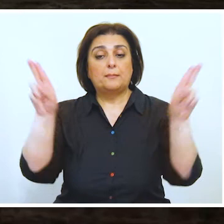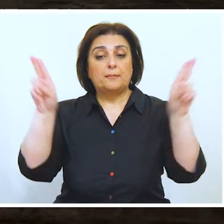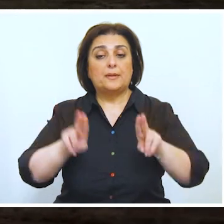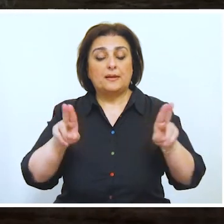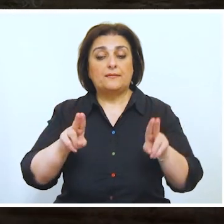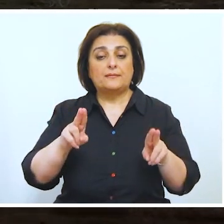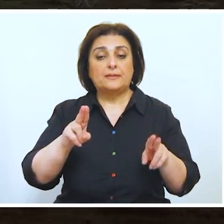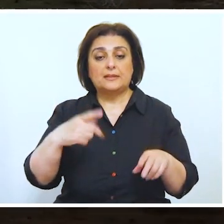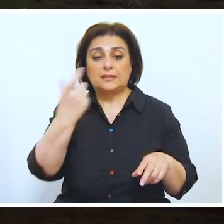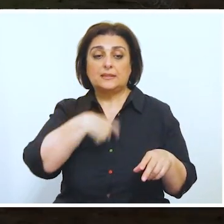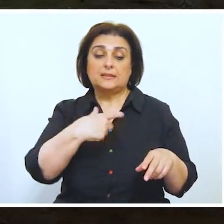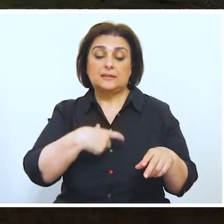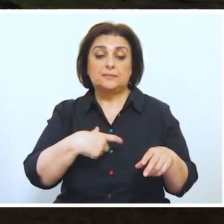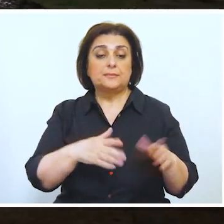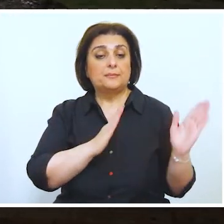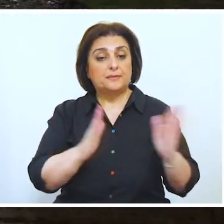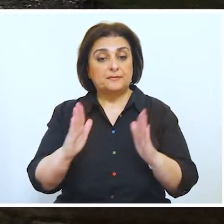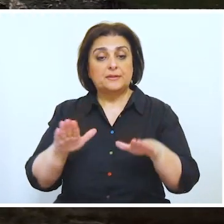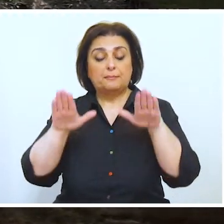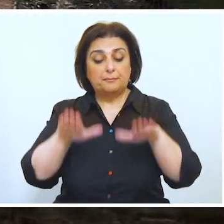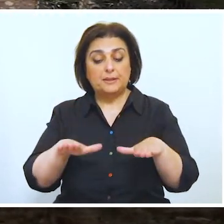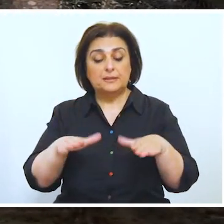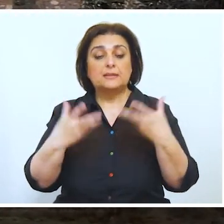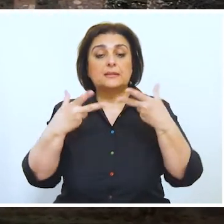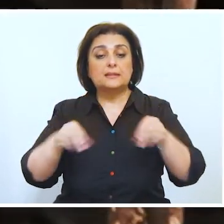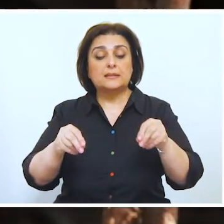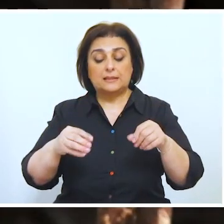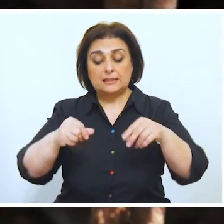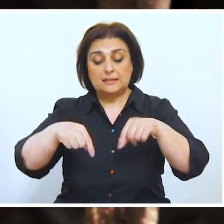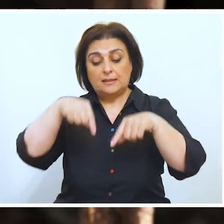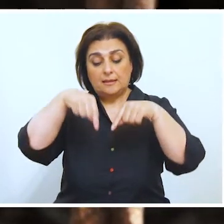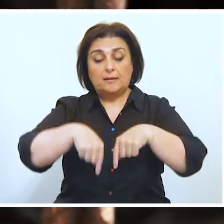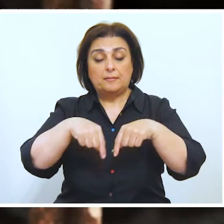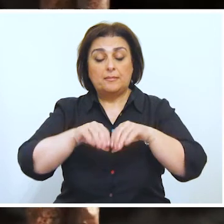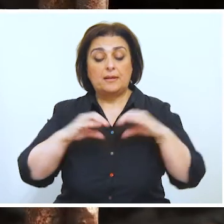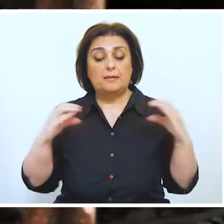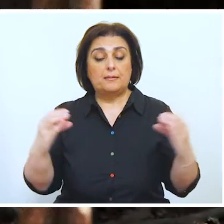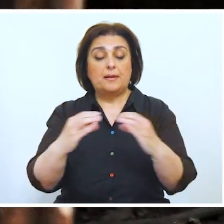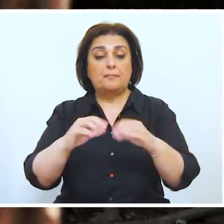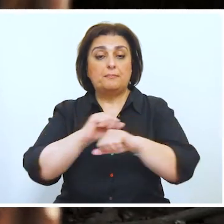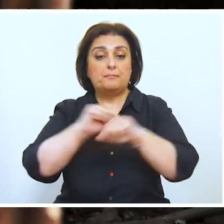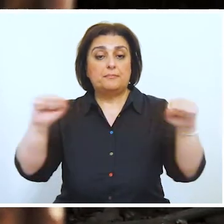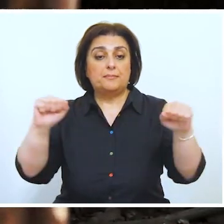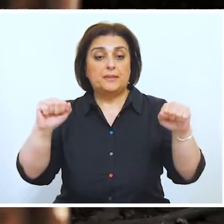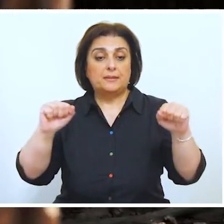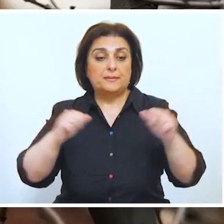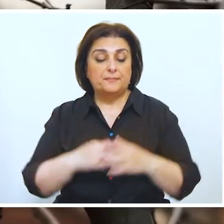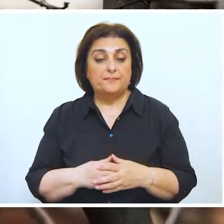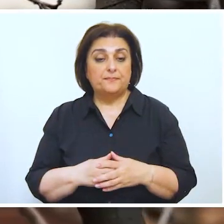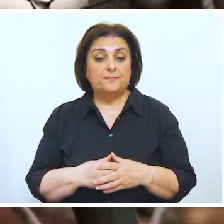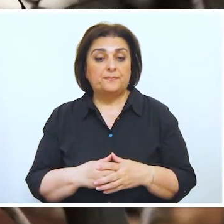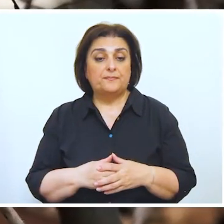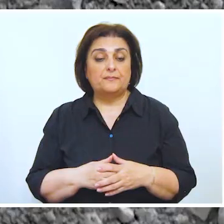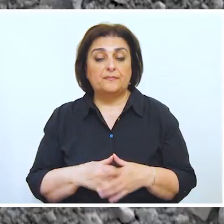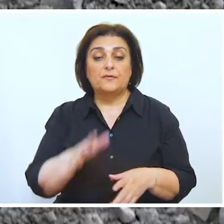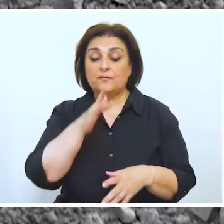Minalanmış, partlamamış hərbi sursatların ola biləcəyi ərazilərdə hərəkət və davranışlarla bağlı təlumatlara diqqət və əməl